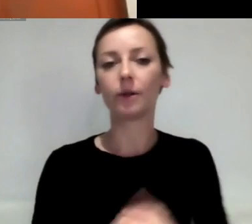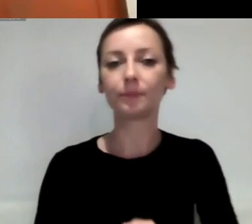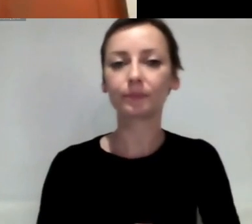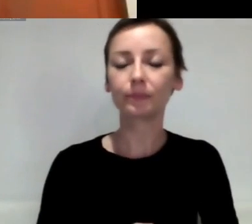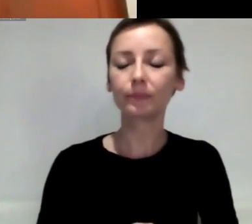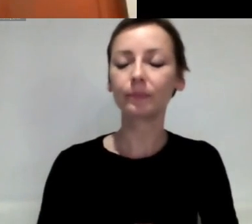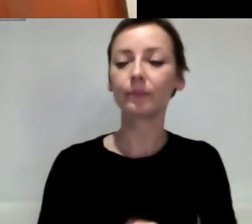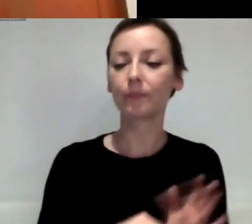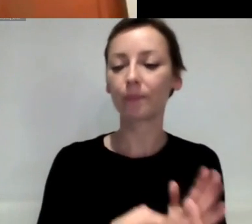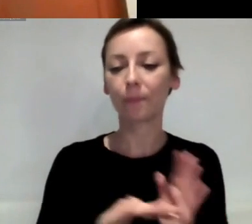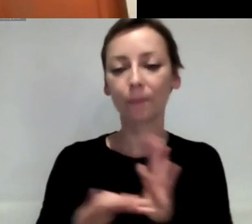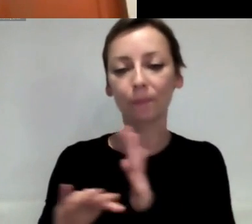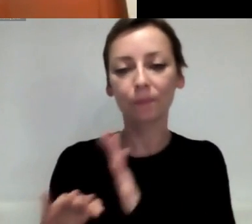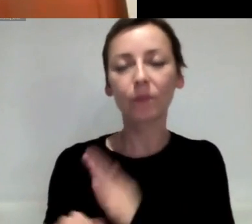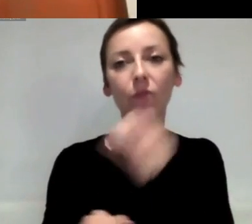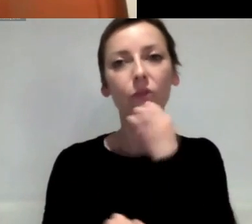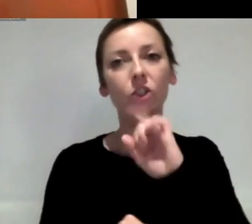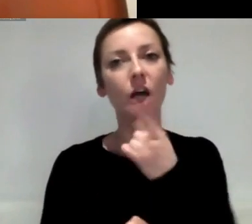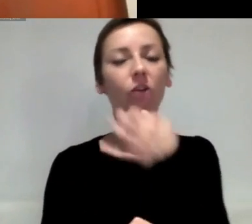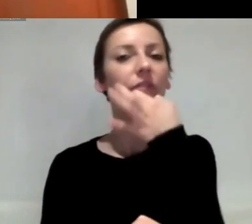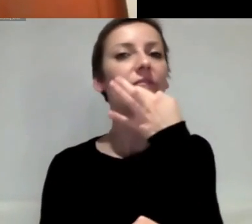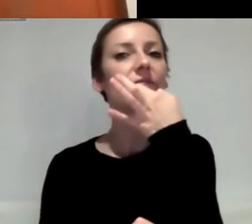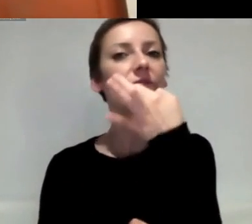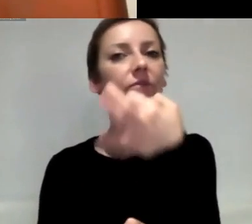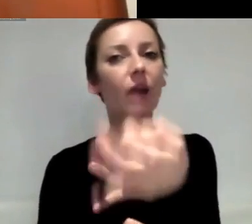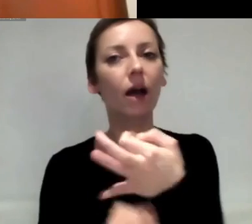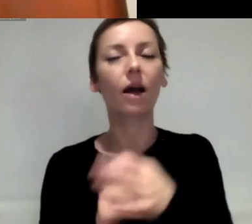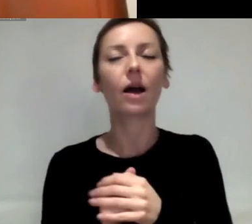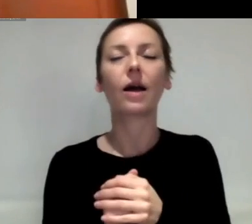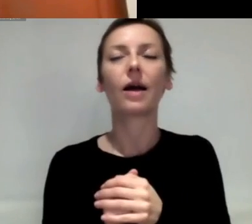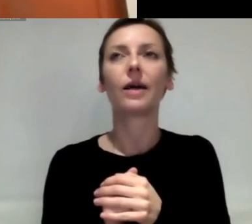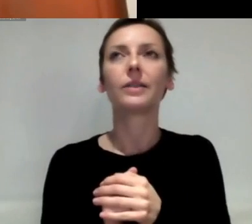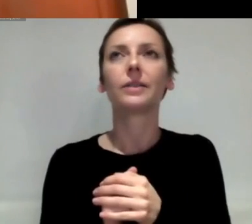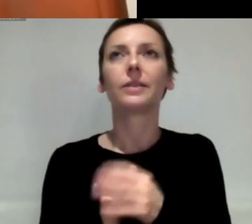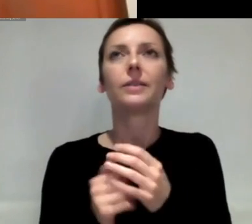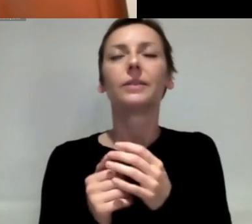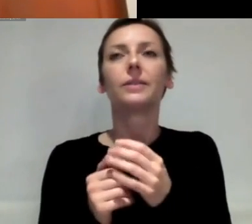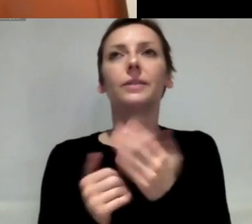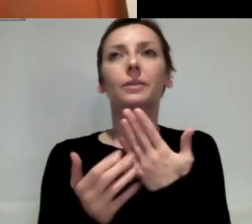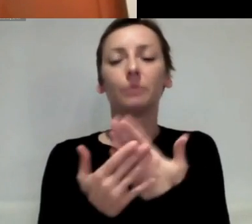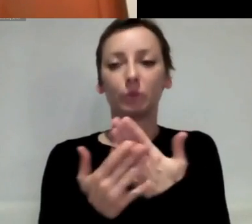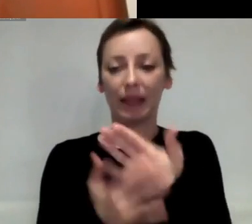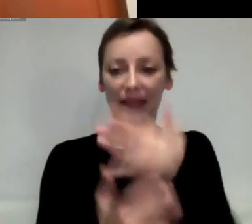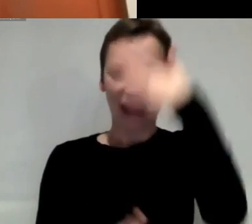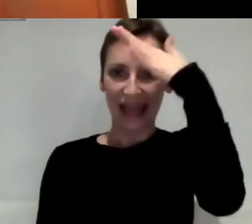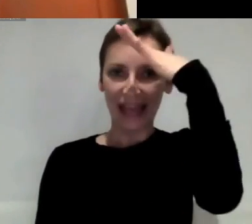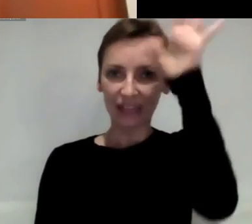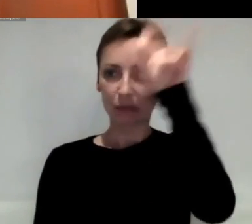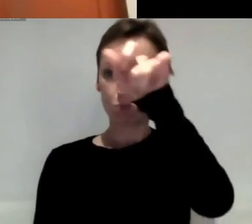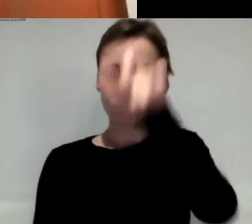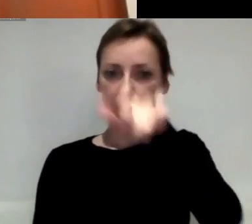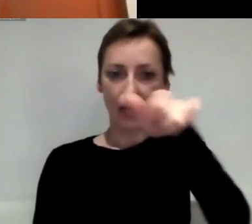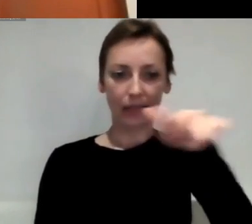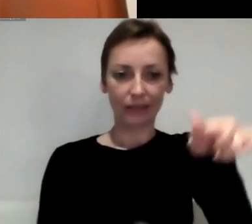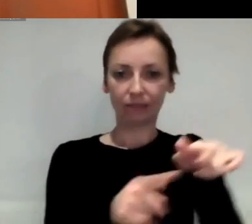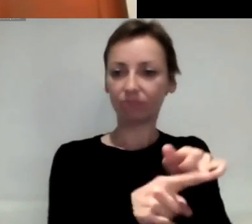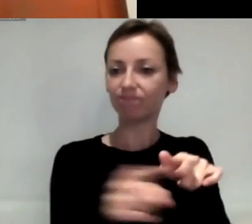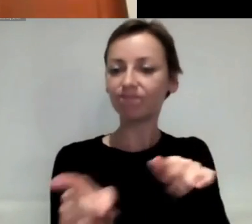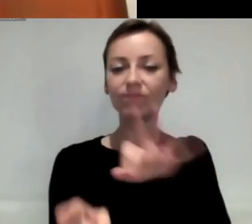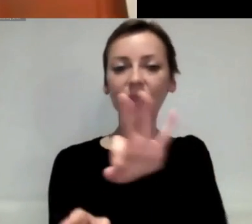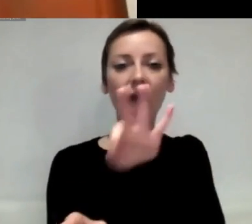nochmal unterstützt, diese Frage. Und zwar, wie werden die Expertinnen ausgewählt? Und da ist es so, dass,